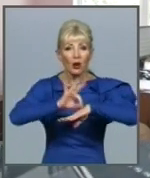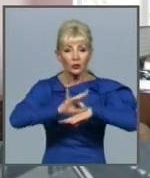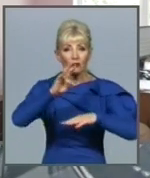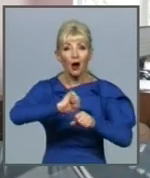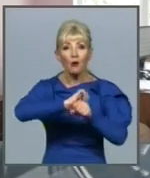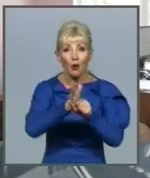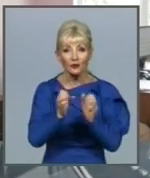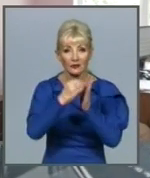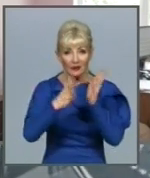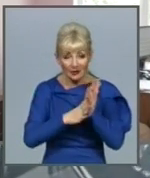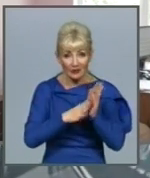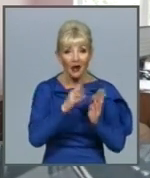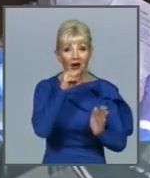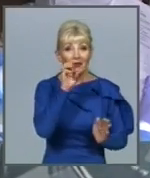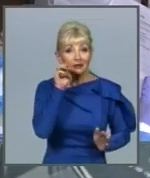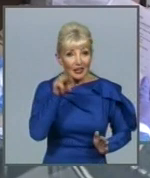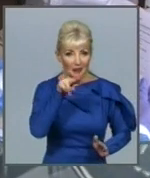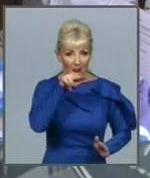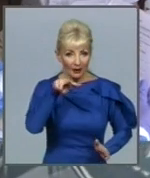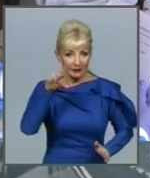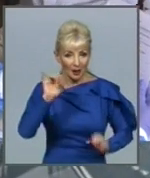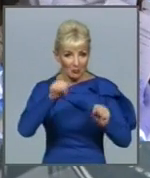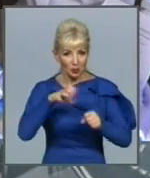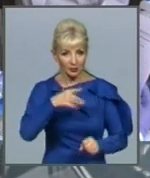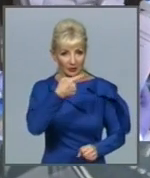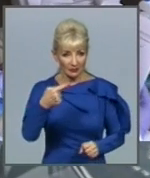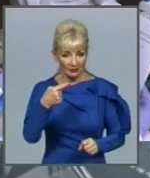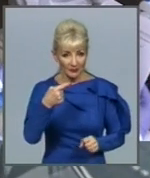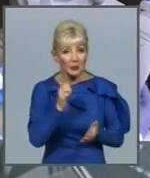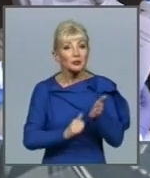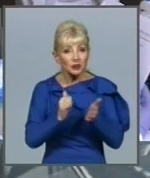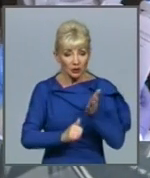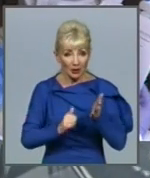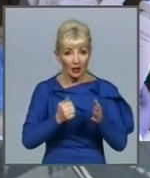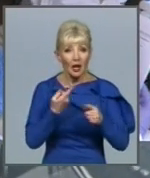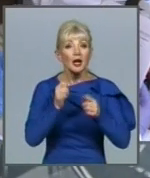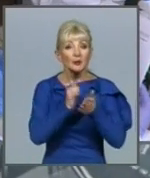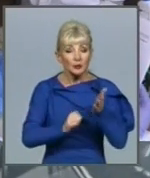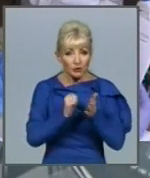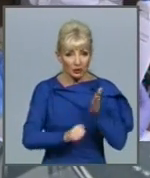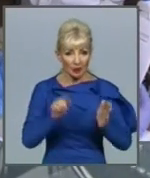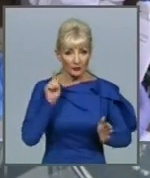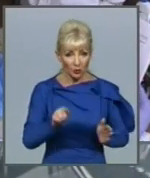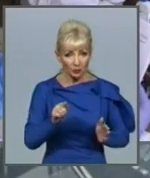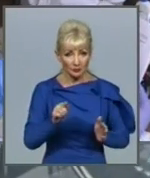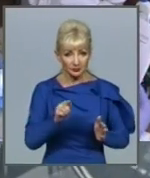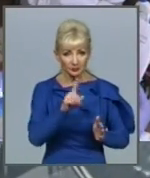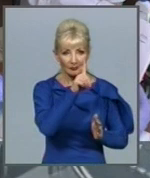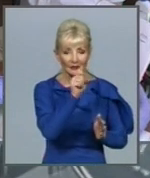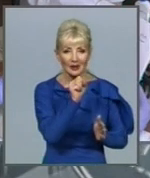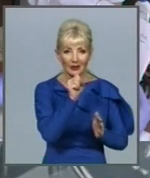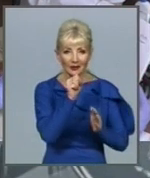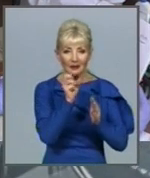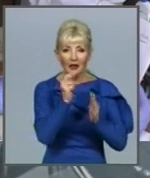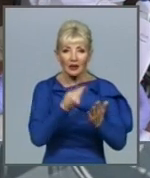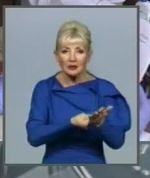може бути в неї негативний. З чим це пов'язано? Це пов'язано з забором цього матеріалу, це пов'язано